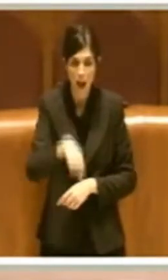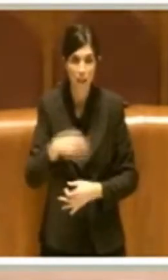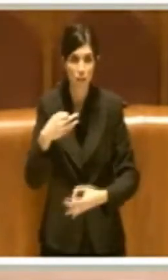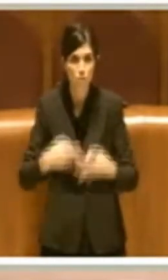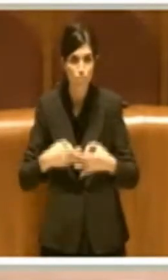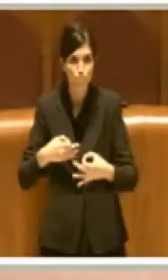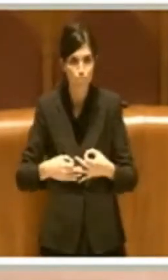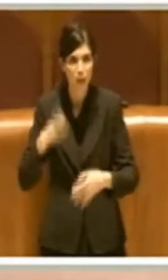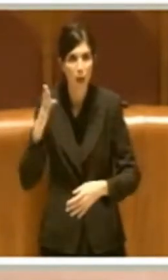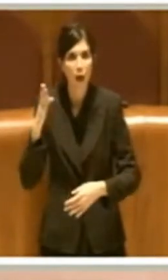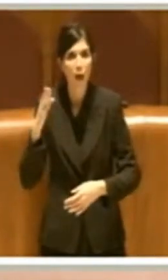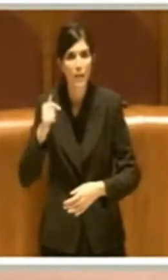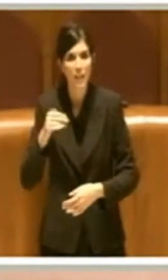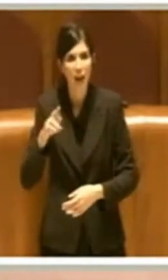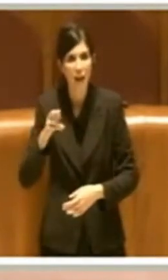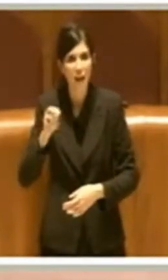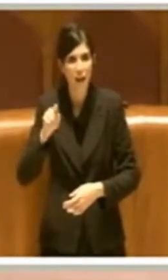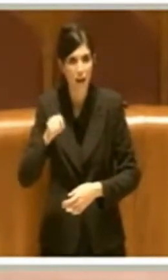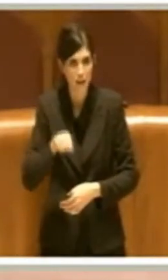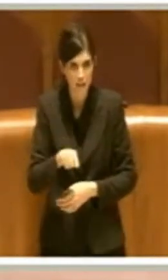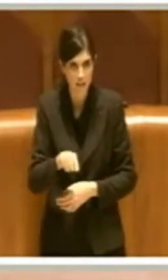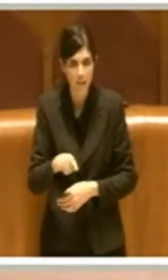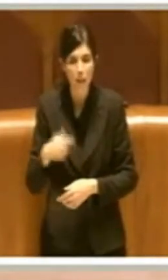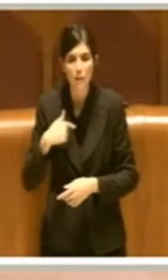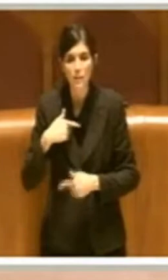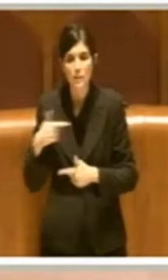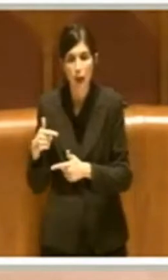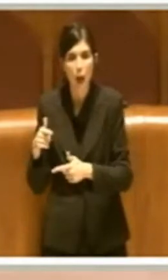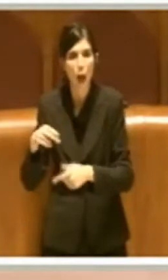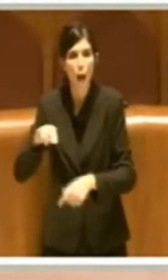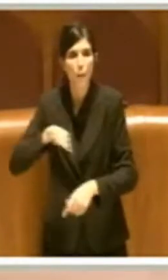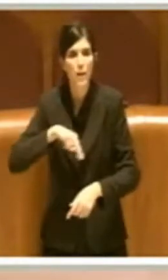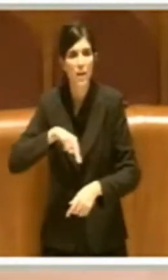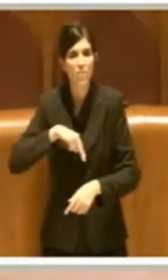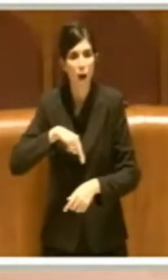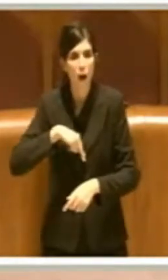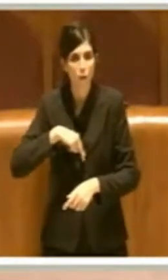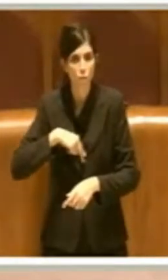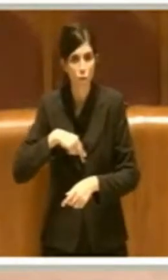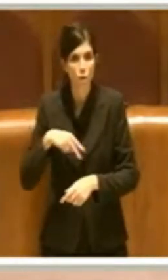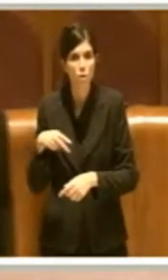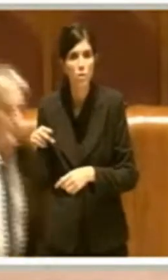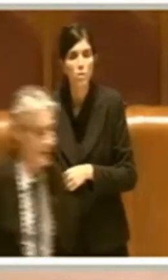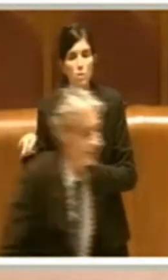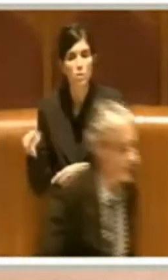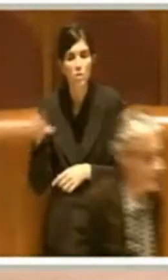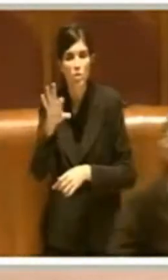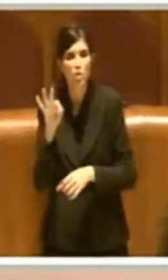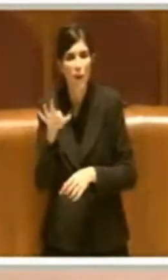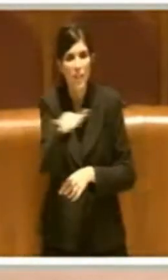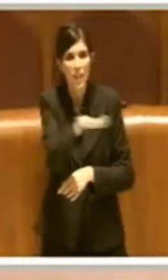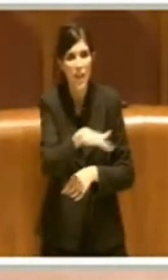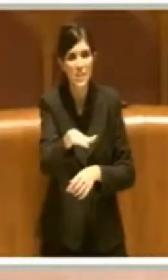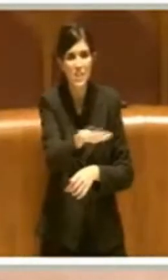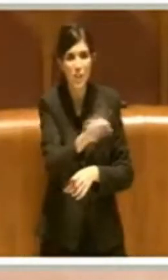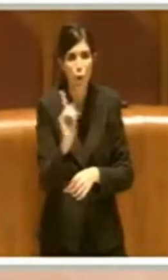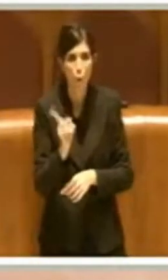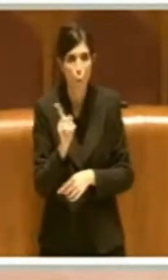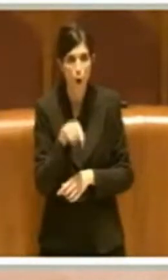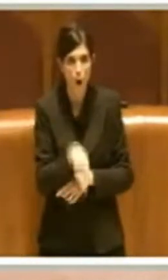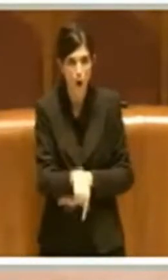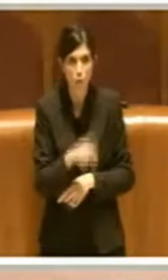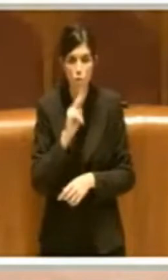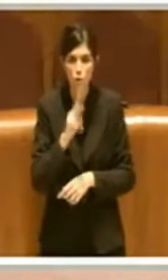che dà ragione a un privato dove indica alla Regione di dover individuare i siti. Questo è in risposta alla